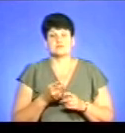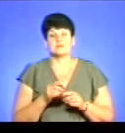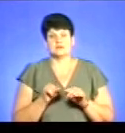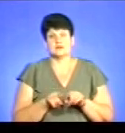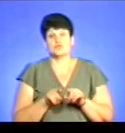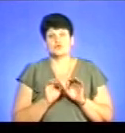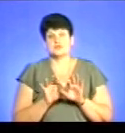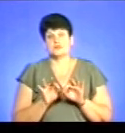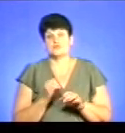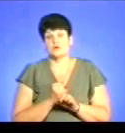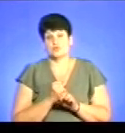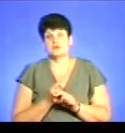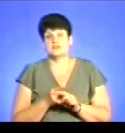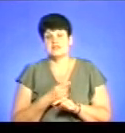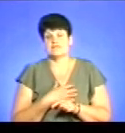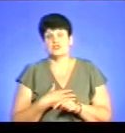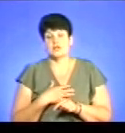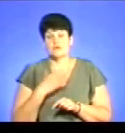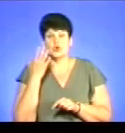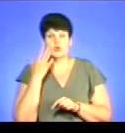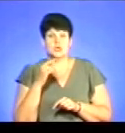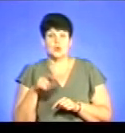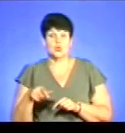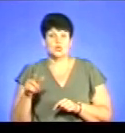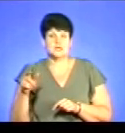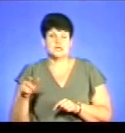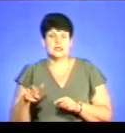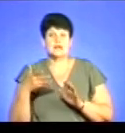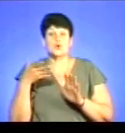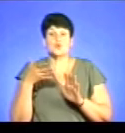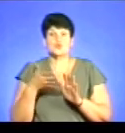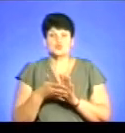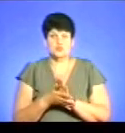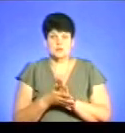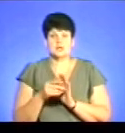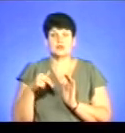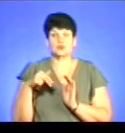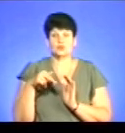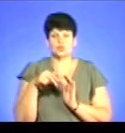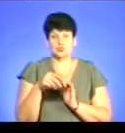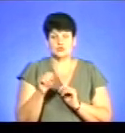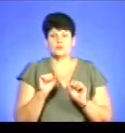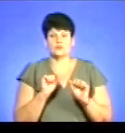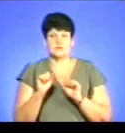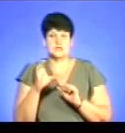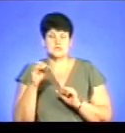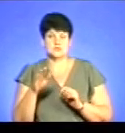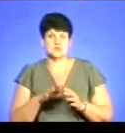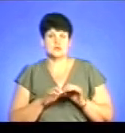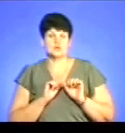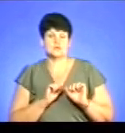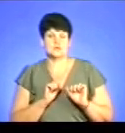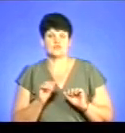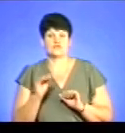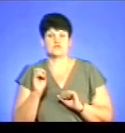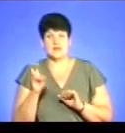'яснена робота – це важливо тоді, коли людина розуміє, ідучи в управління соціального захисту чи до ЖЕКу,